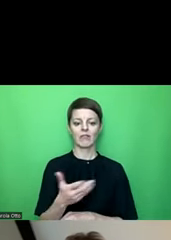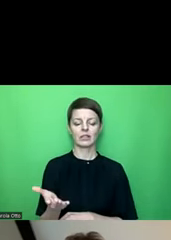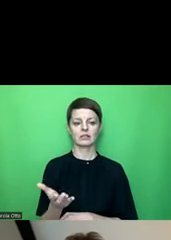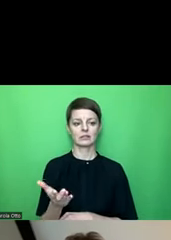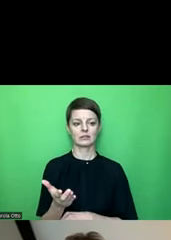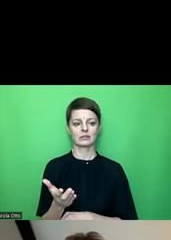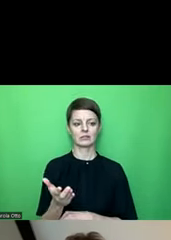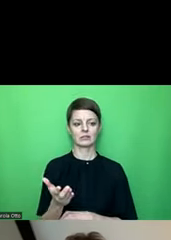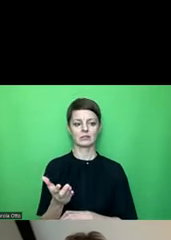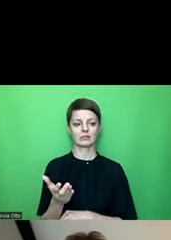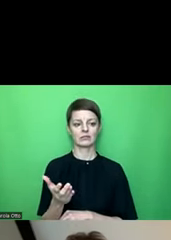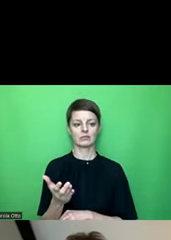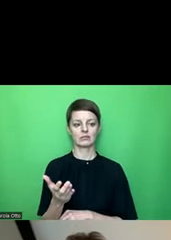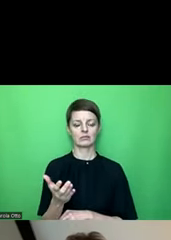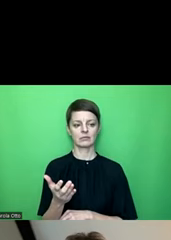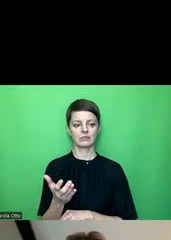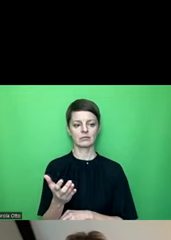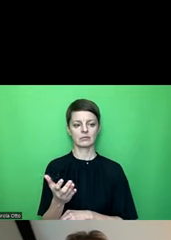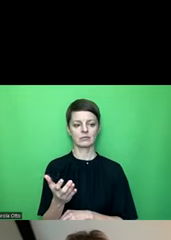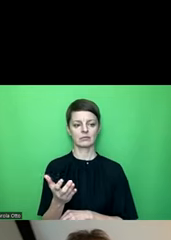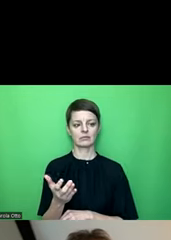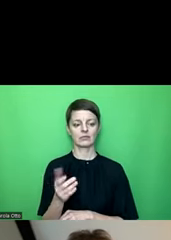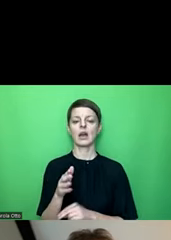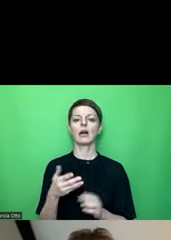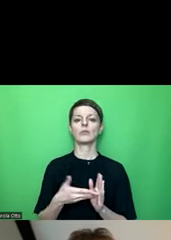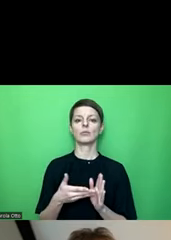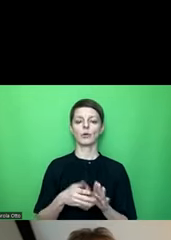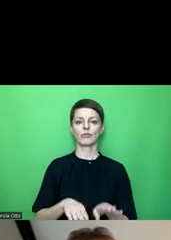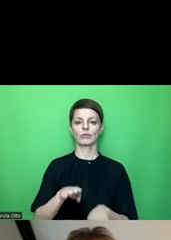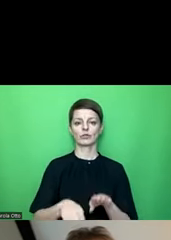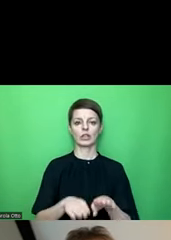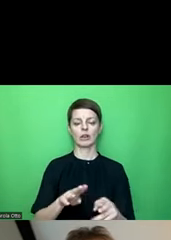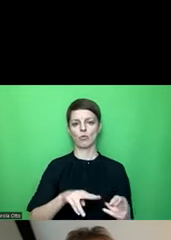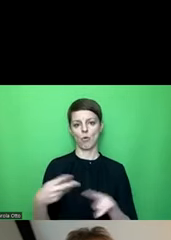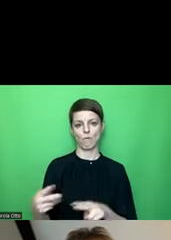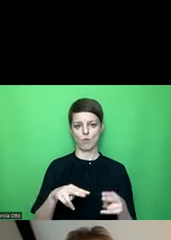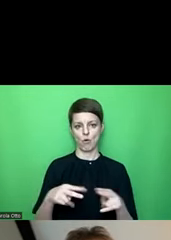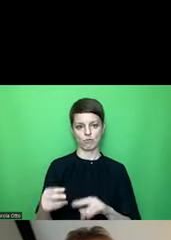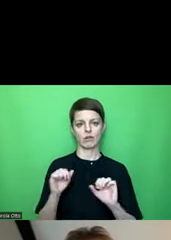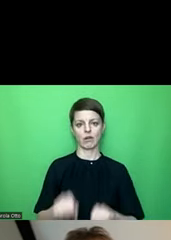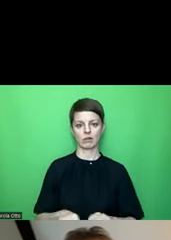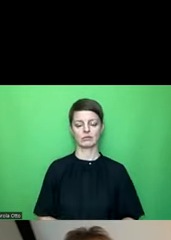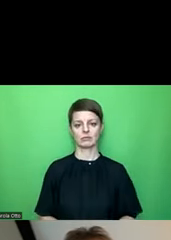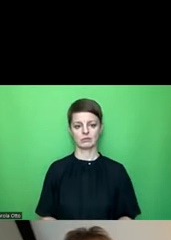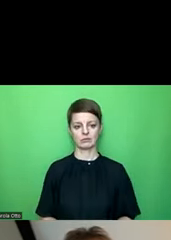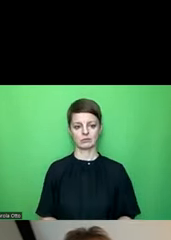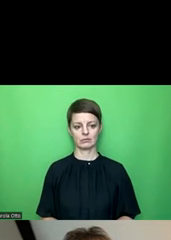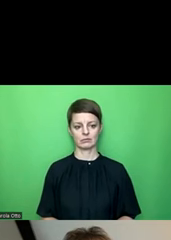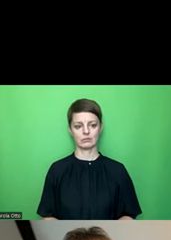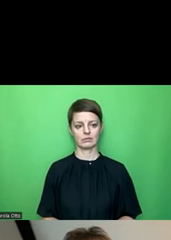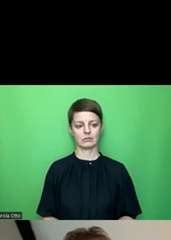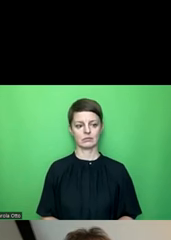genau hier, dann kann ich die Prüfschritte umbenennen, aber ich kann dann auch